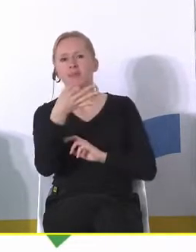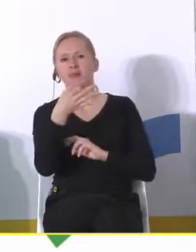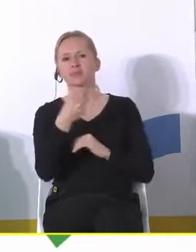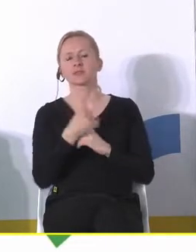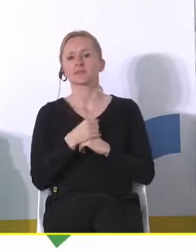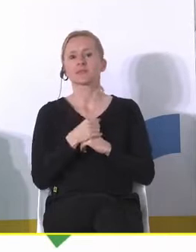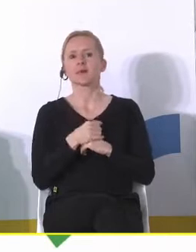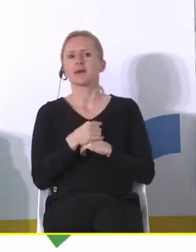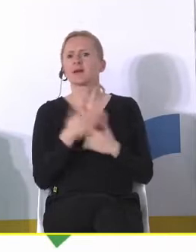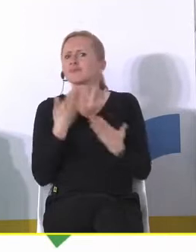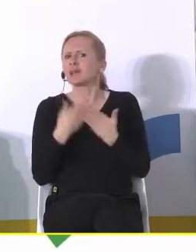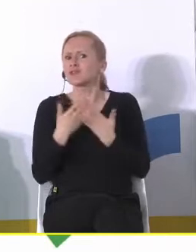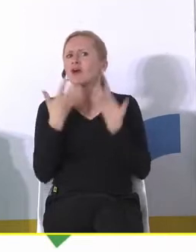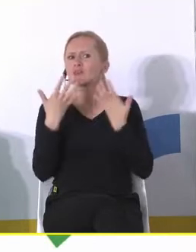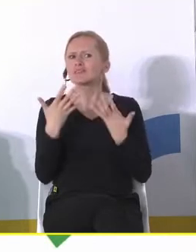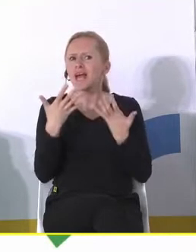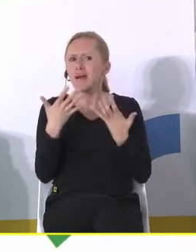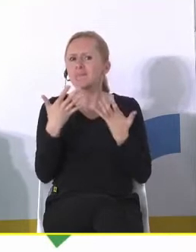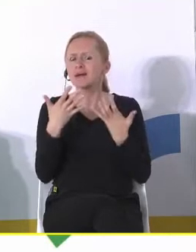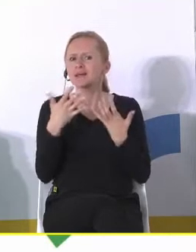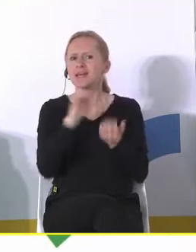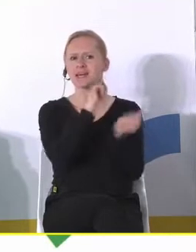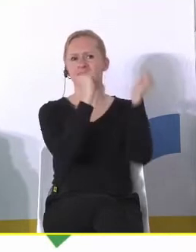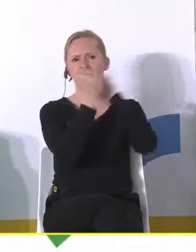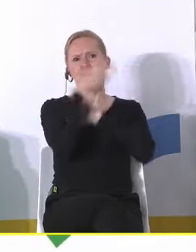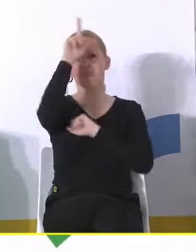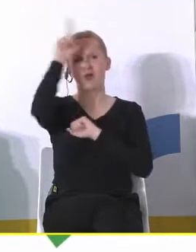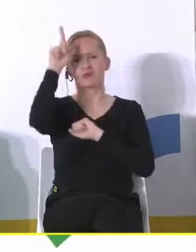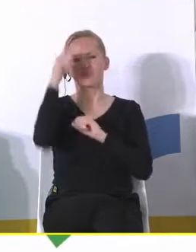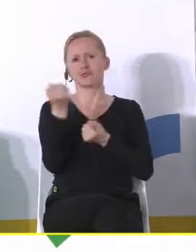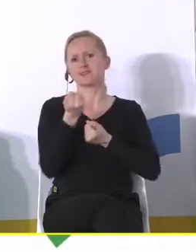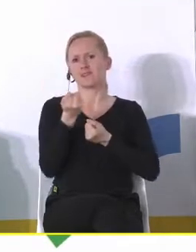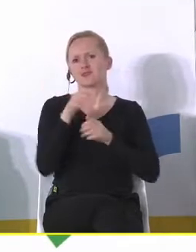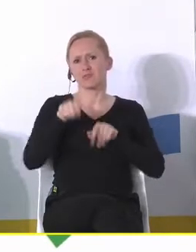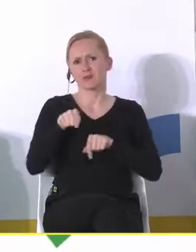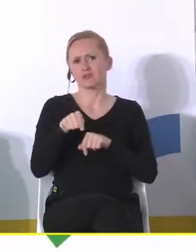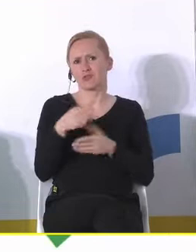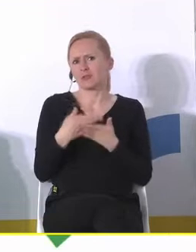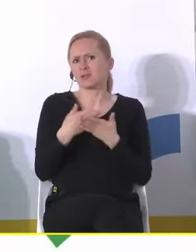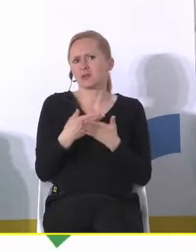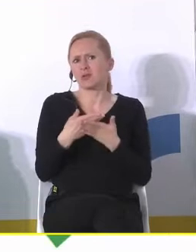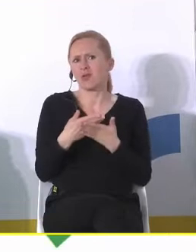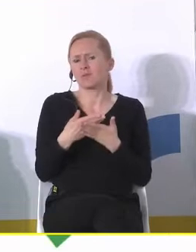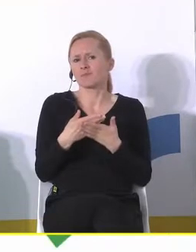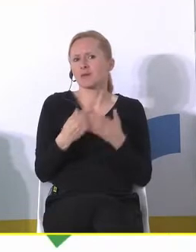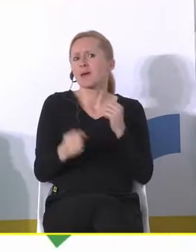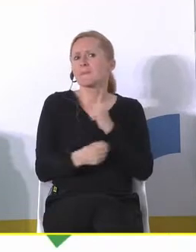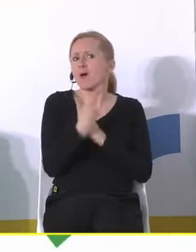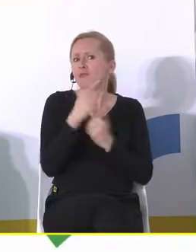w imię czego my chcemy tą depopulację miast zatrzymywać? Czy tylko ze wszystkich powodów